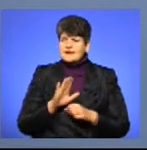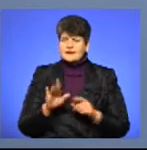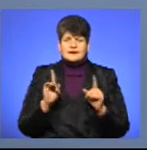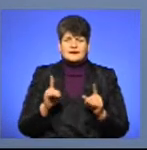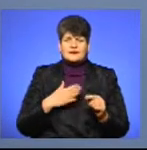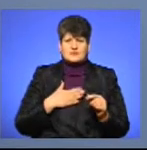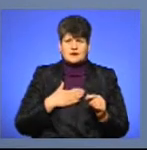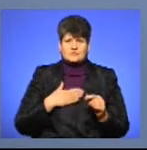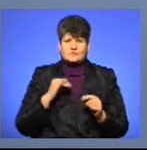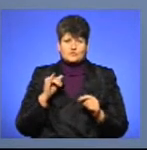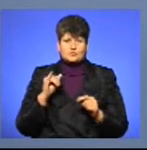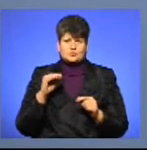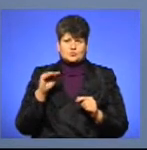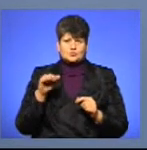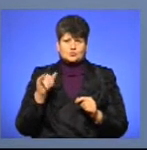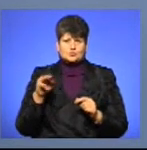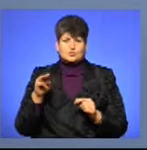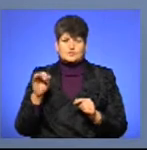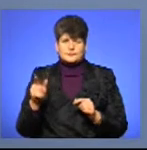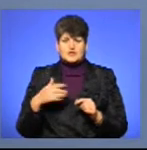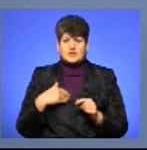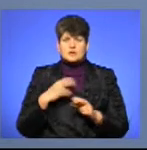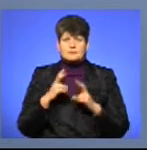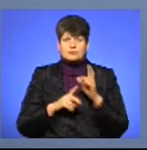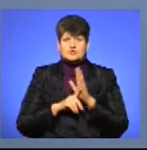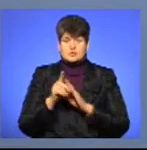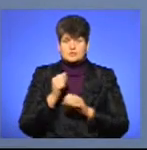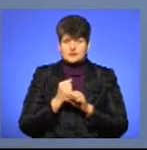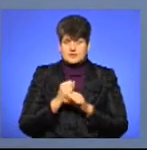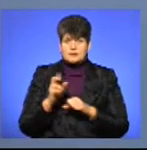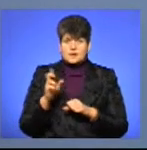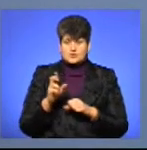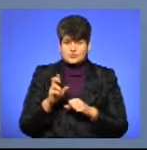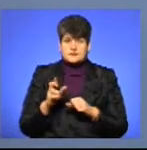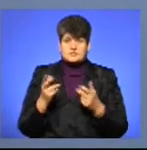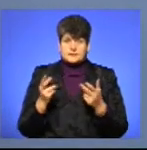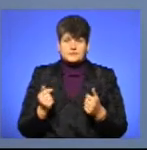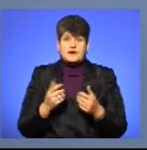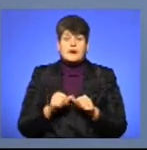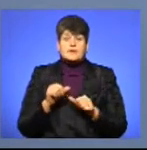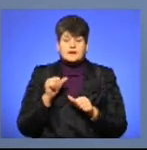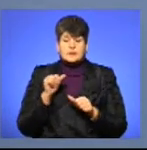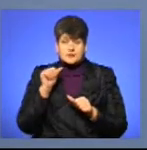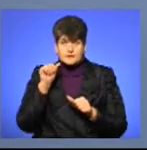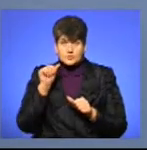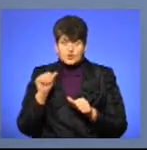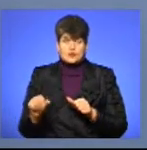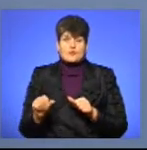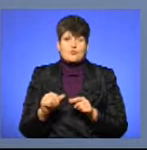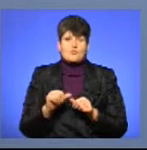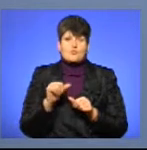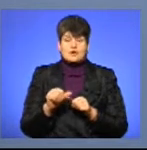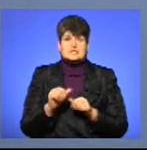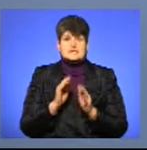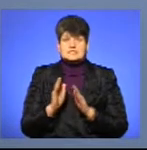систему. Тепер вже дуже добре, що наше підприємство запрацювало в Березовиці. Але крім того, поза